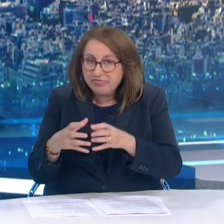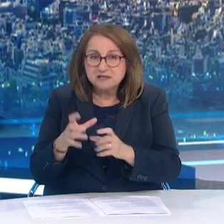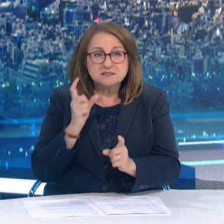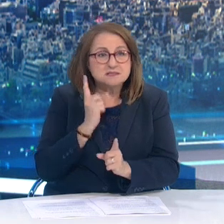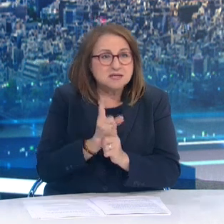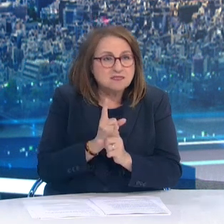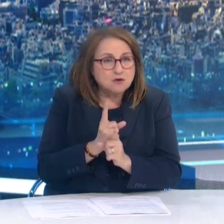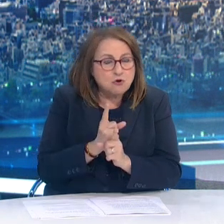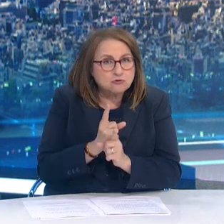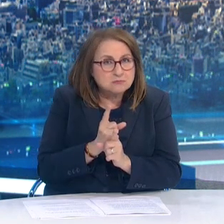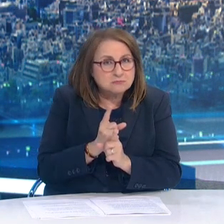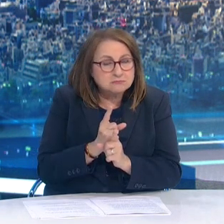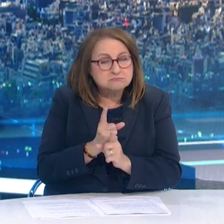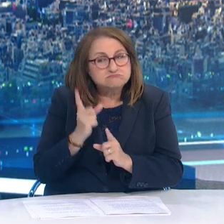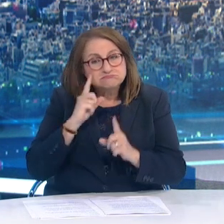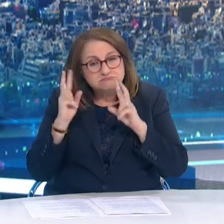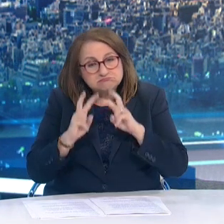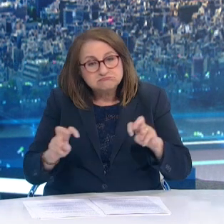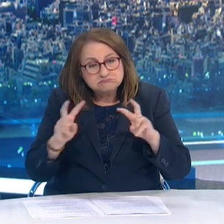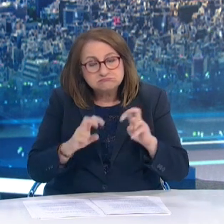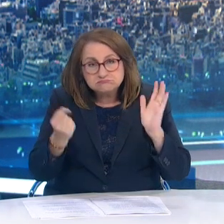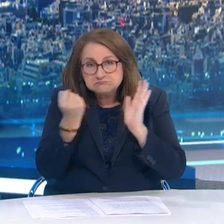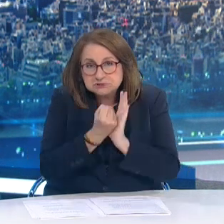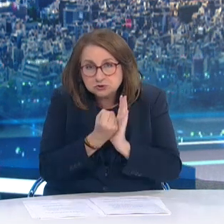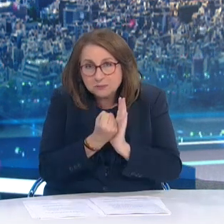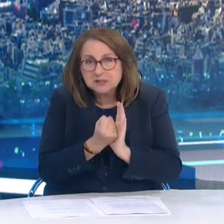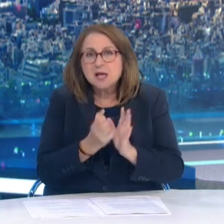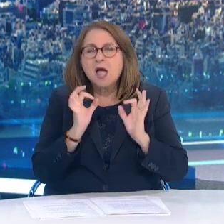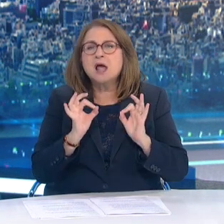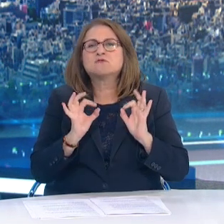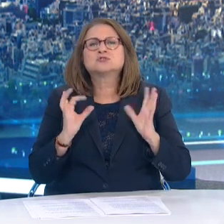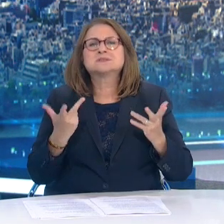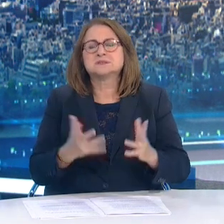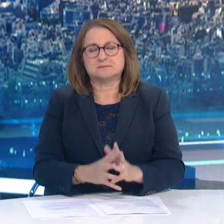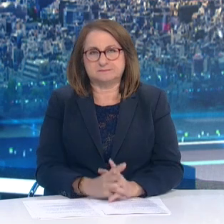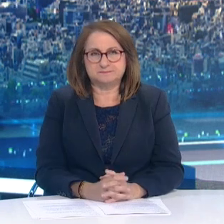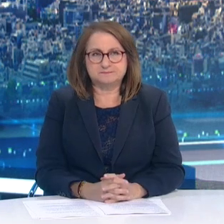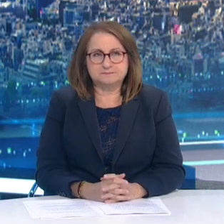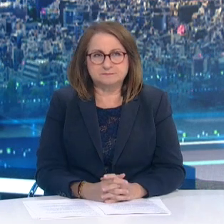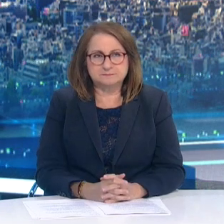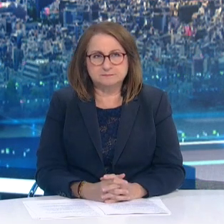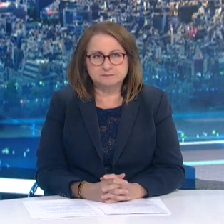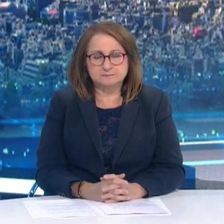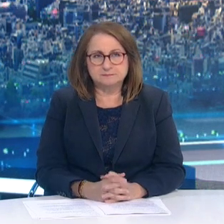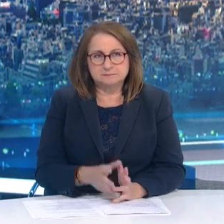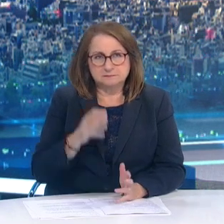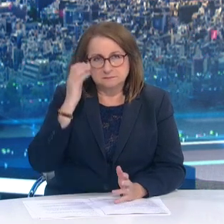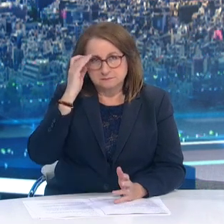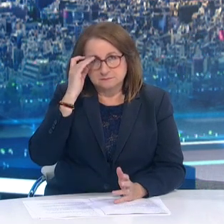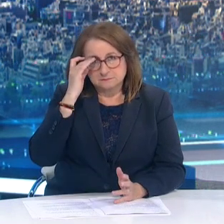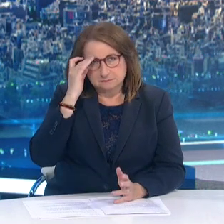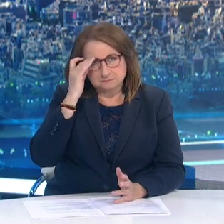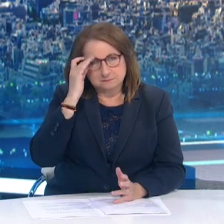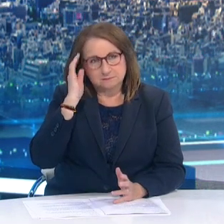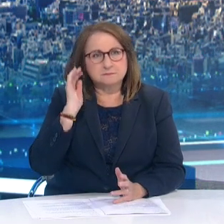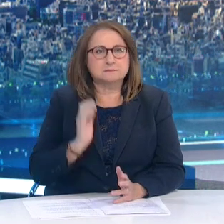βλέπουν, να ελέγχουν τα πιστοποιητικά, τεστ και τα λοιπά Θα μου απαντήσετε και θα